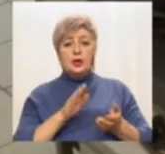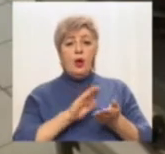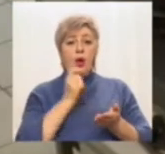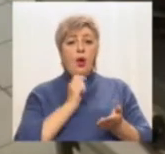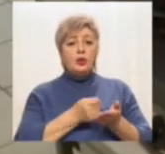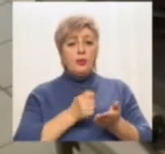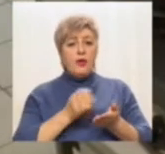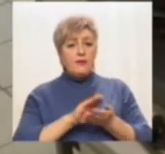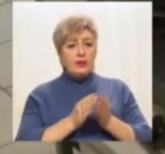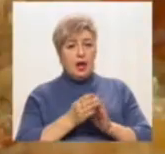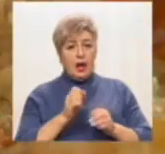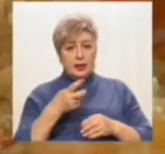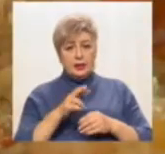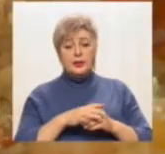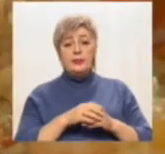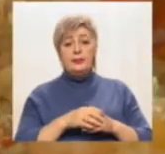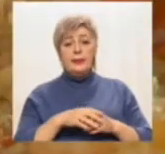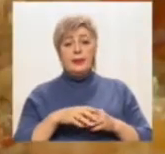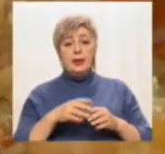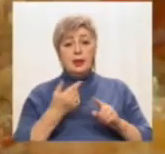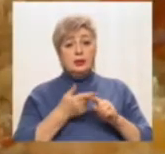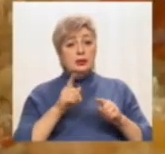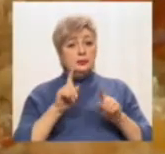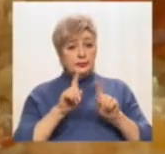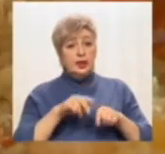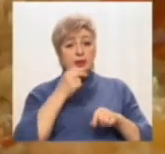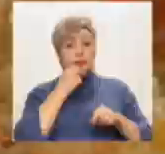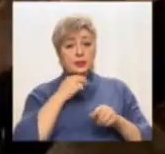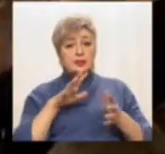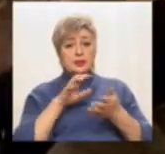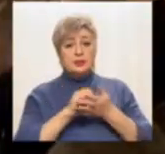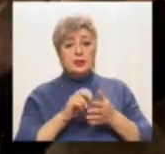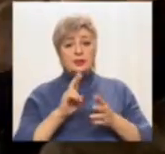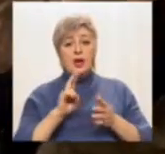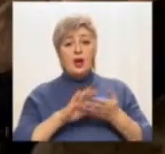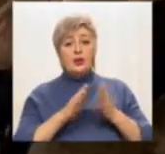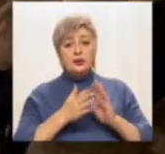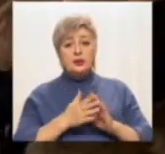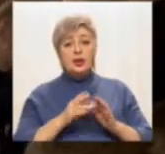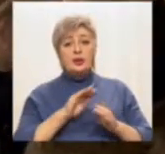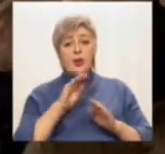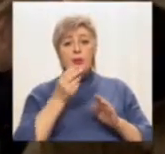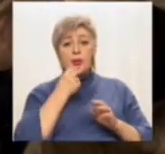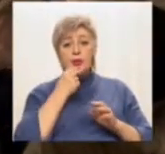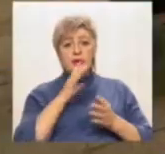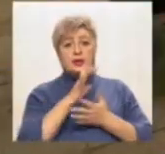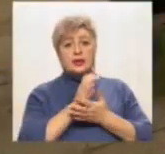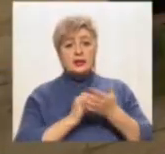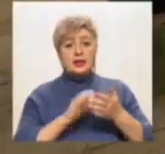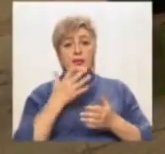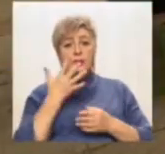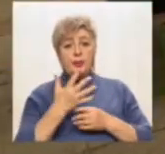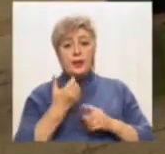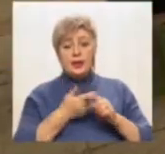харчування в начальних закладах міста займається компанія «Контракт Продрезерв-5», яка виграла тендер для 339